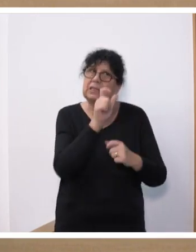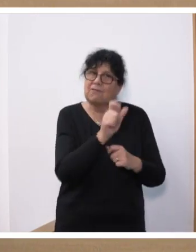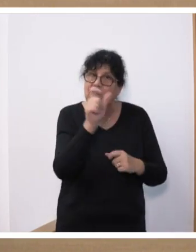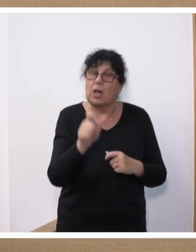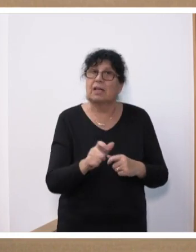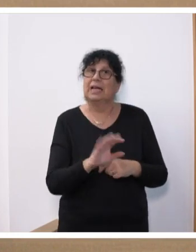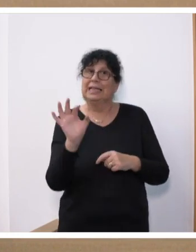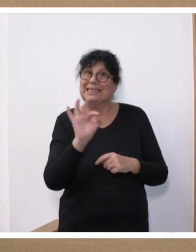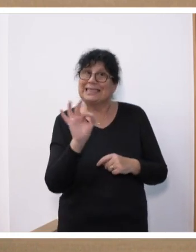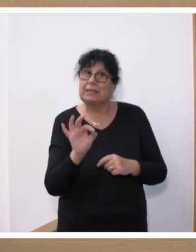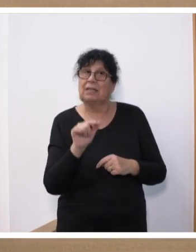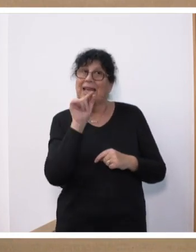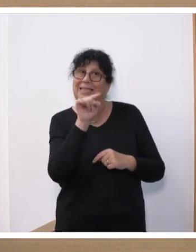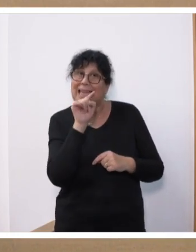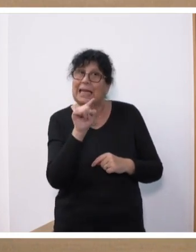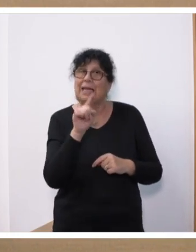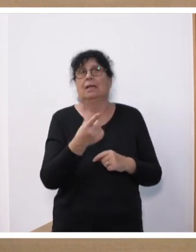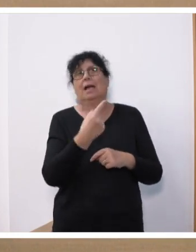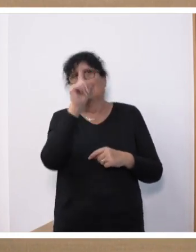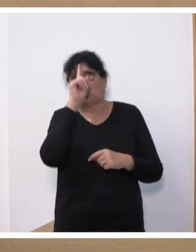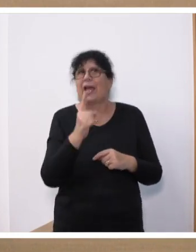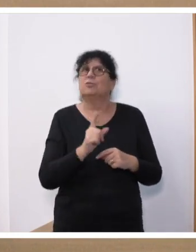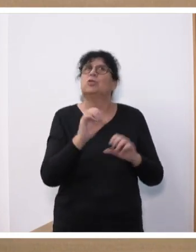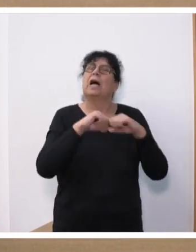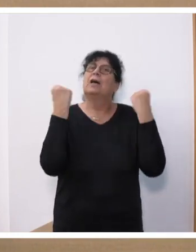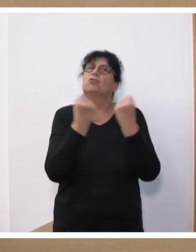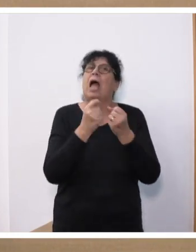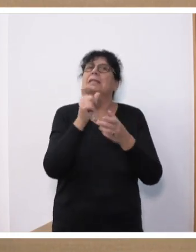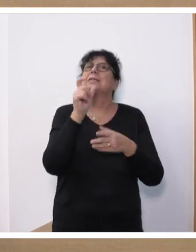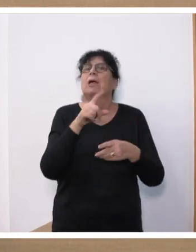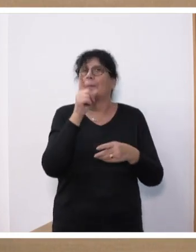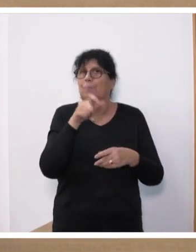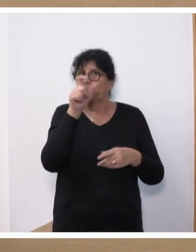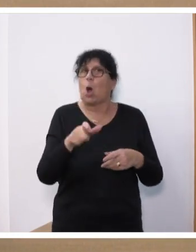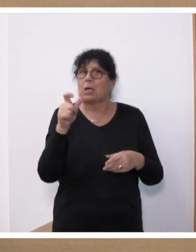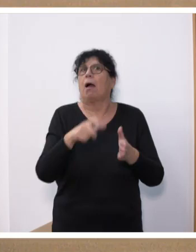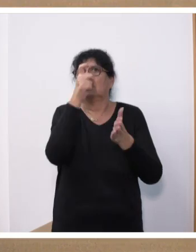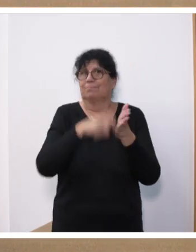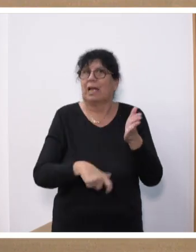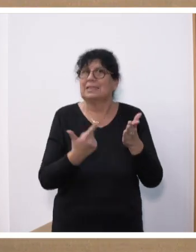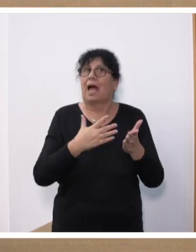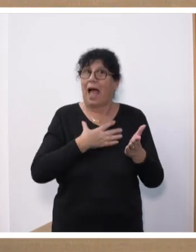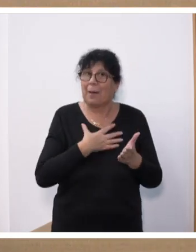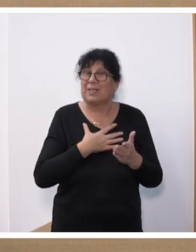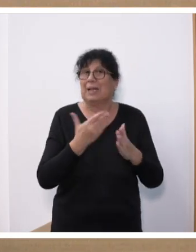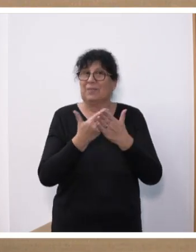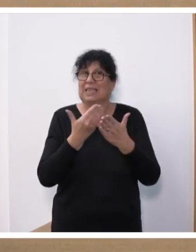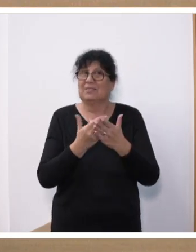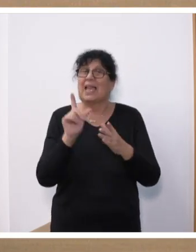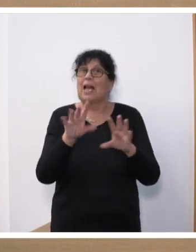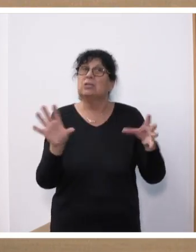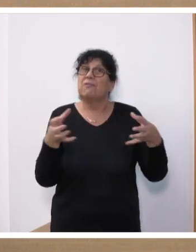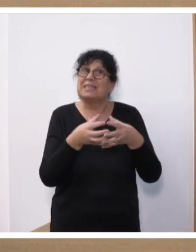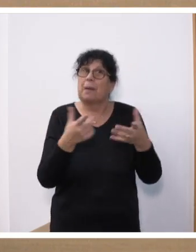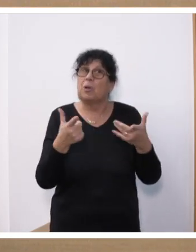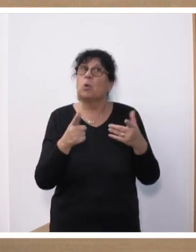diejenigen, die die deutsche Staatsbürgerschaft haben und deshalb macht es aus der Genese der Versammlungsfreiheit auch